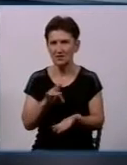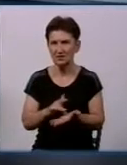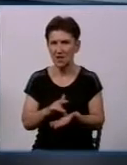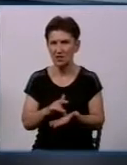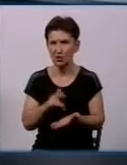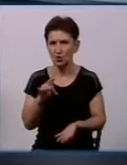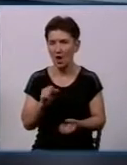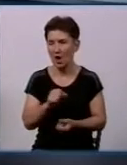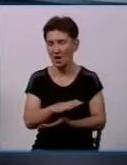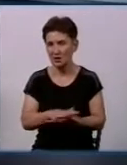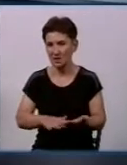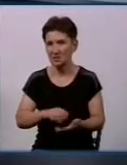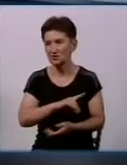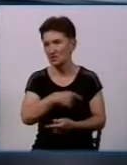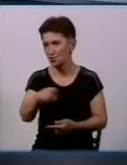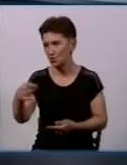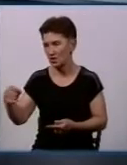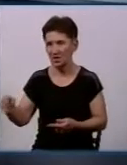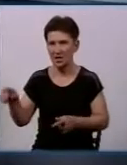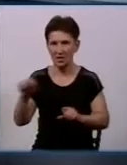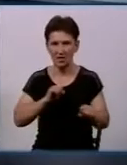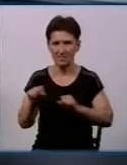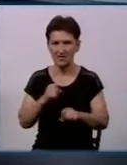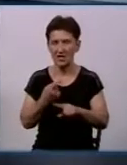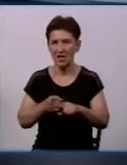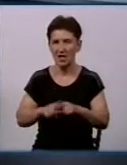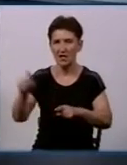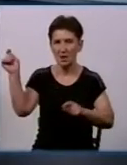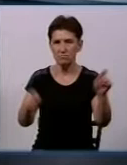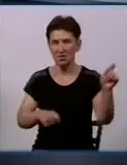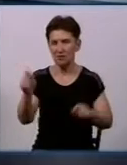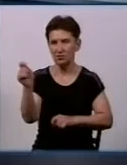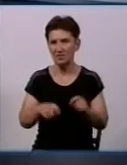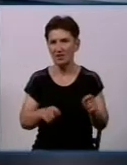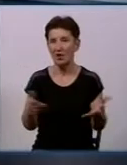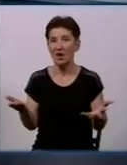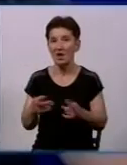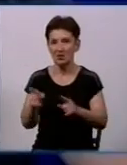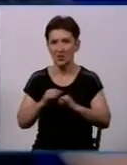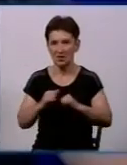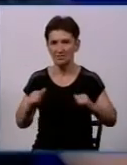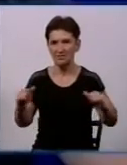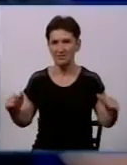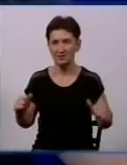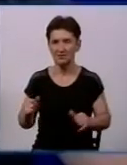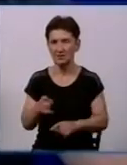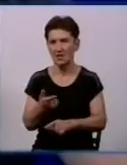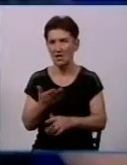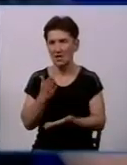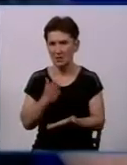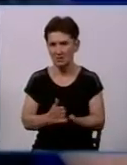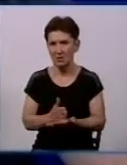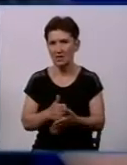інші керівники, які прибувають і очолюють гасіння пожежі в залежності від того, як вона розвивається. Цей досвід мав місце